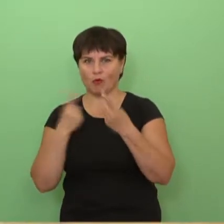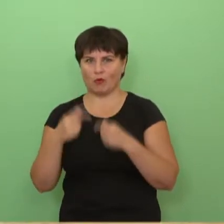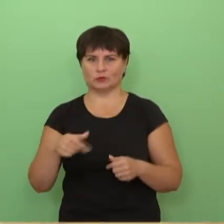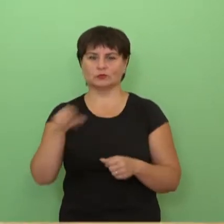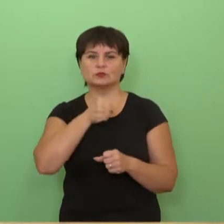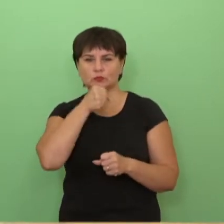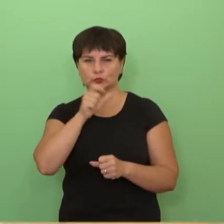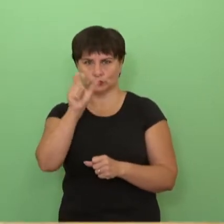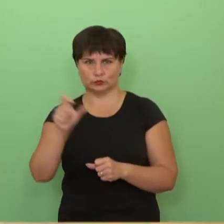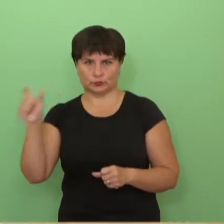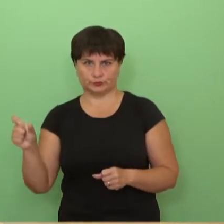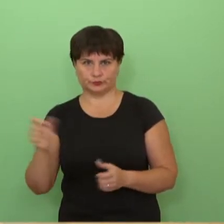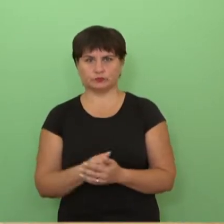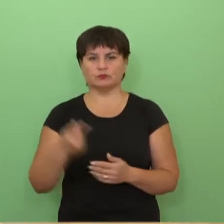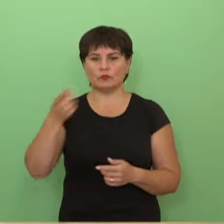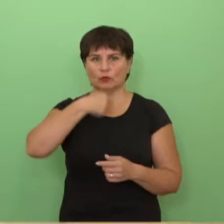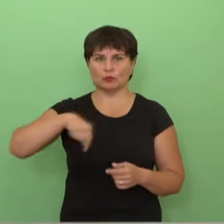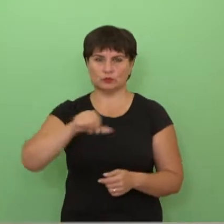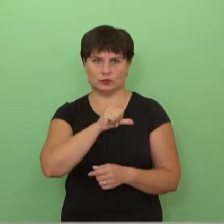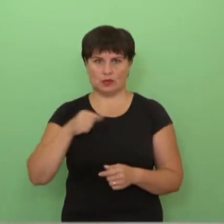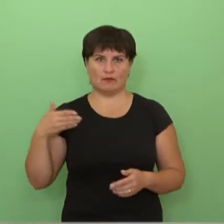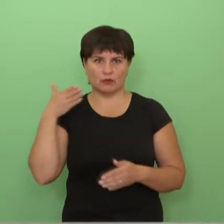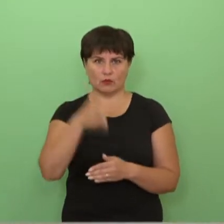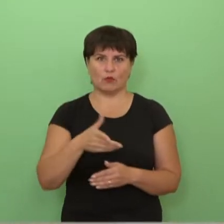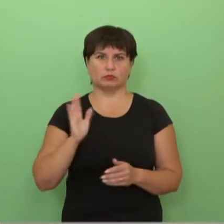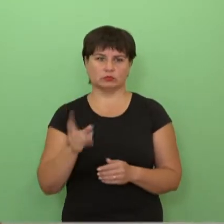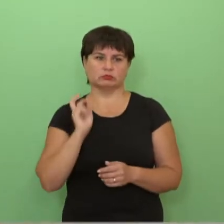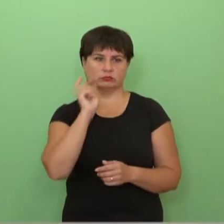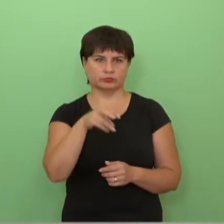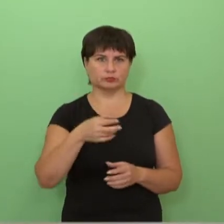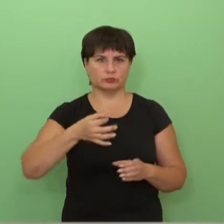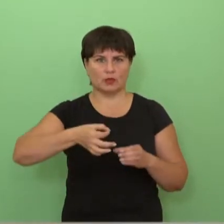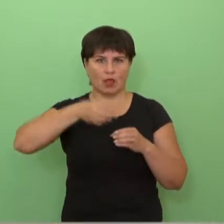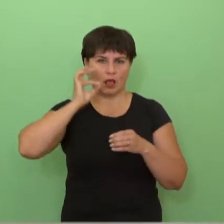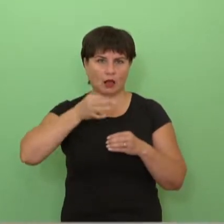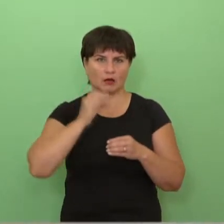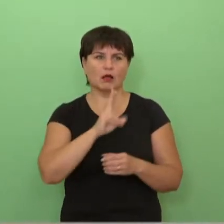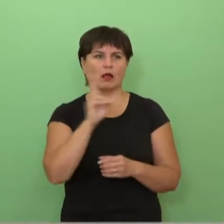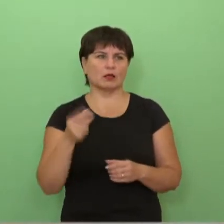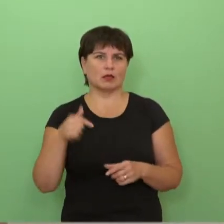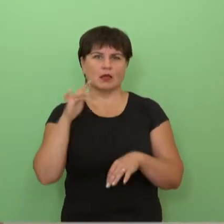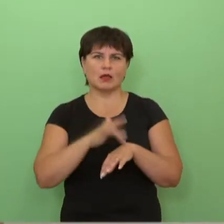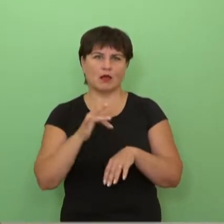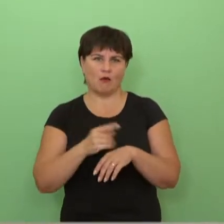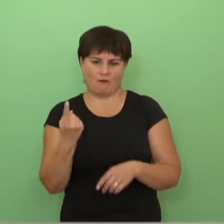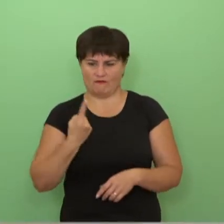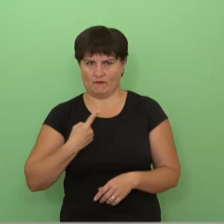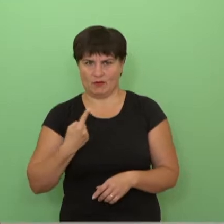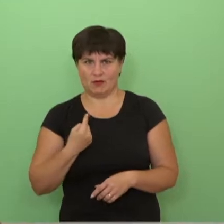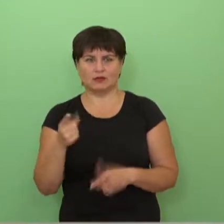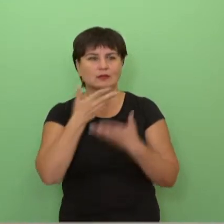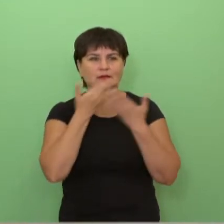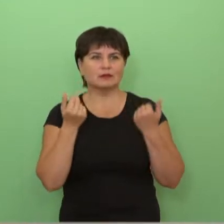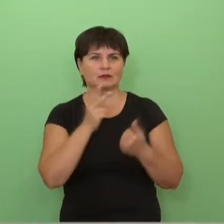rudenį, yra pokalbės su mūsų seniorais, nes mes su mūsų savanoriai ais gerti arbatos pas